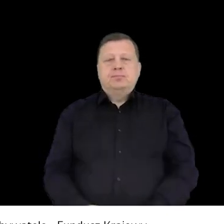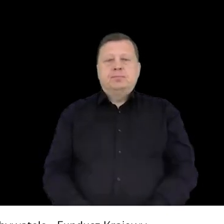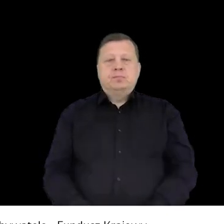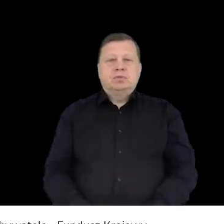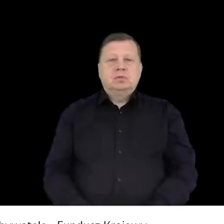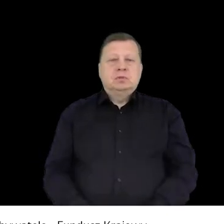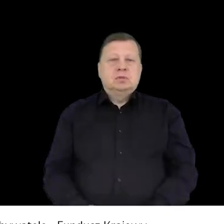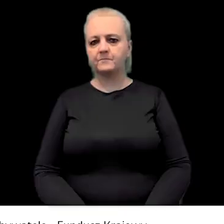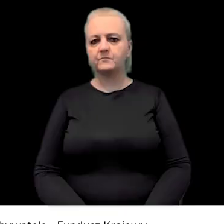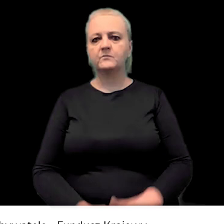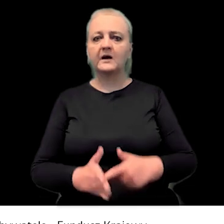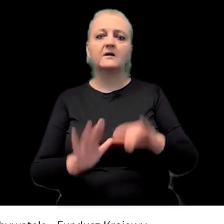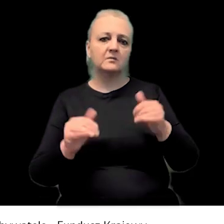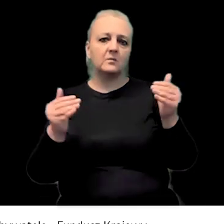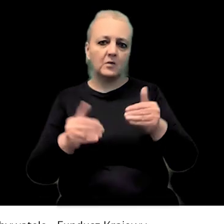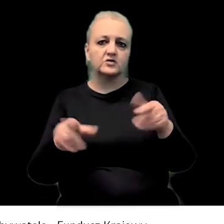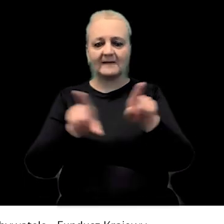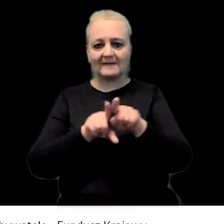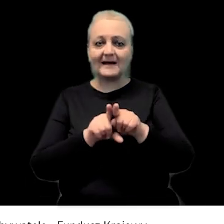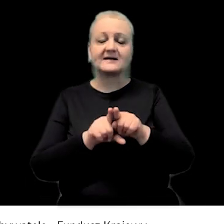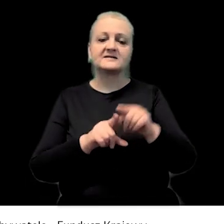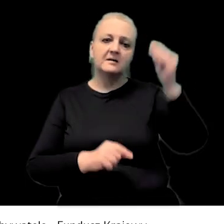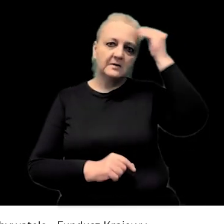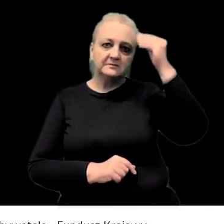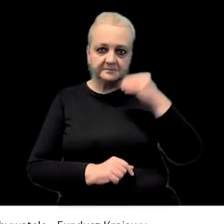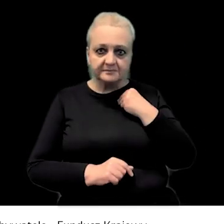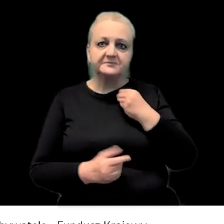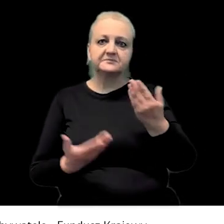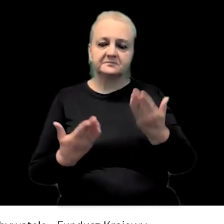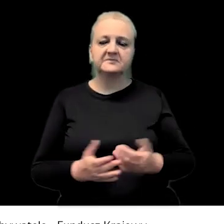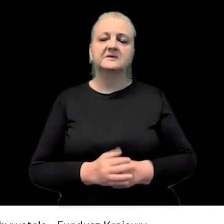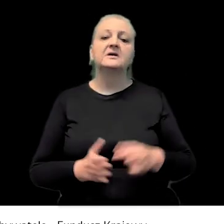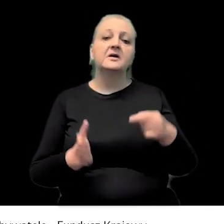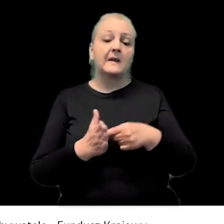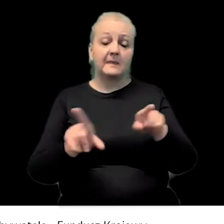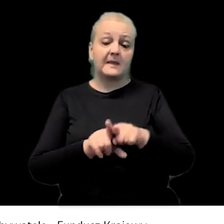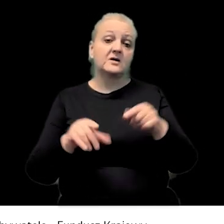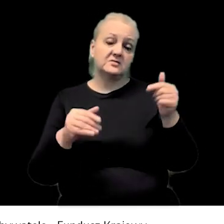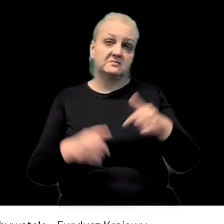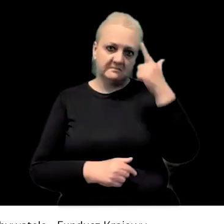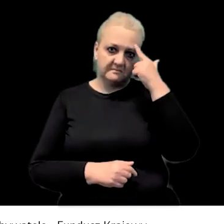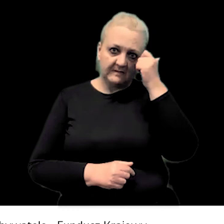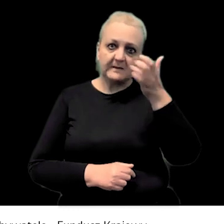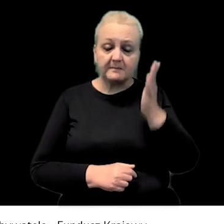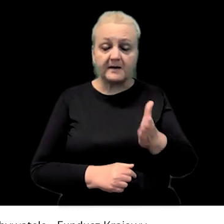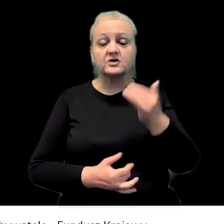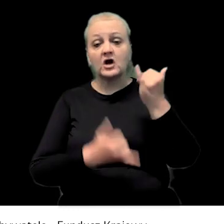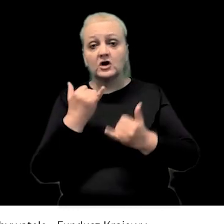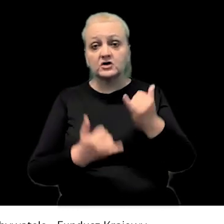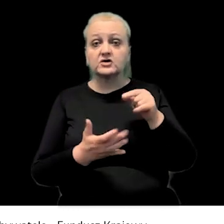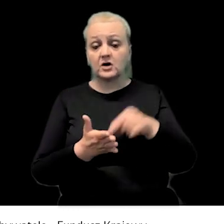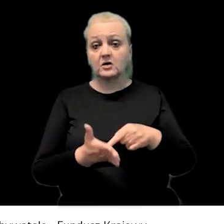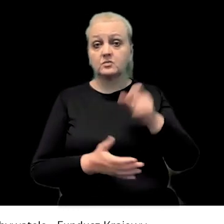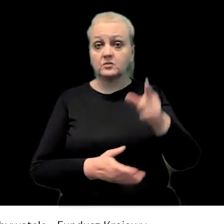ale jeżeli ktoś jest zainteresowany albo zainteresowana, to jak najbardziej można też, nie wiem, odezwać się do mnie i też będę miała to w